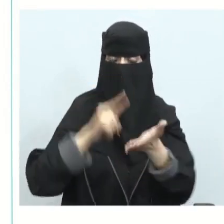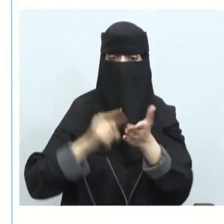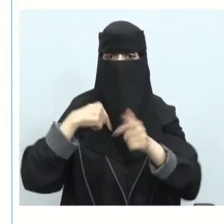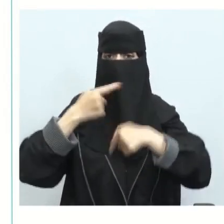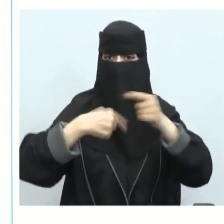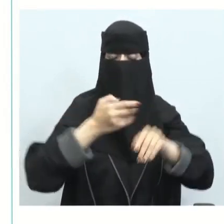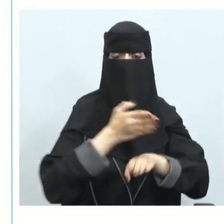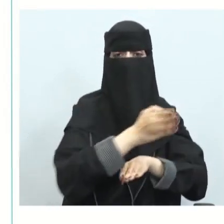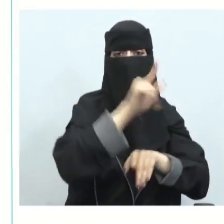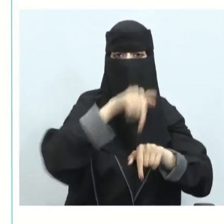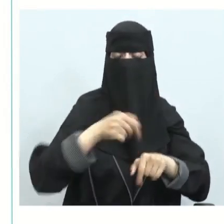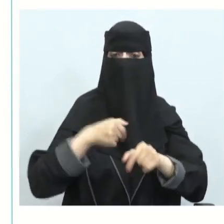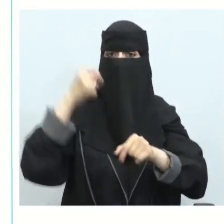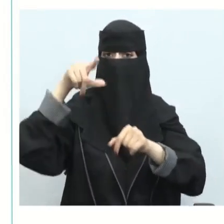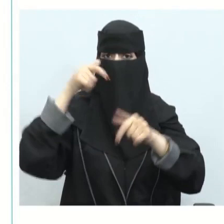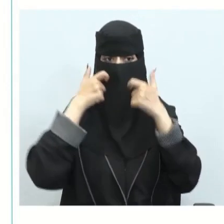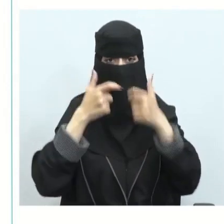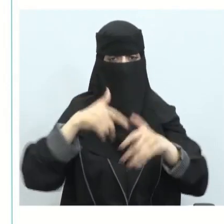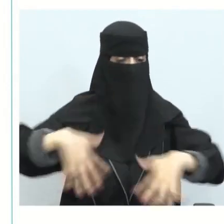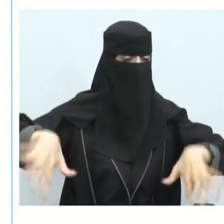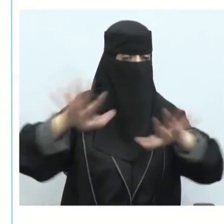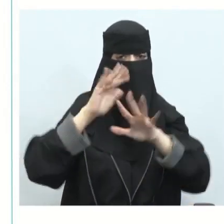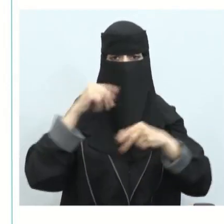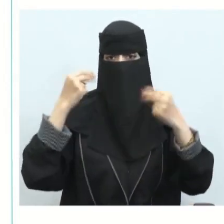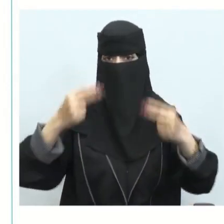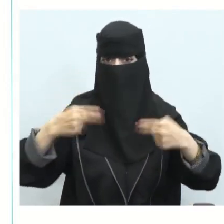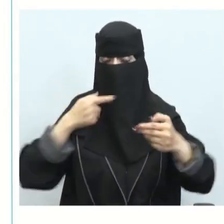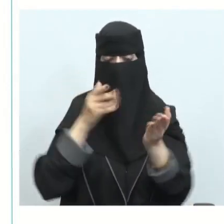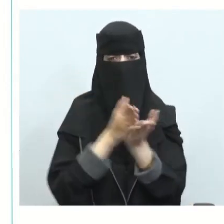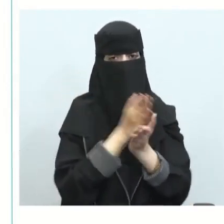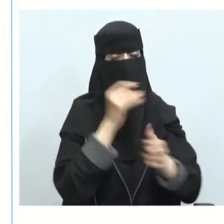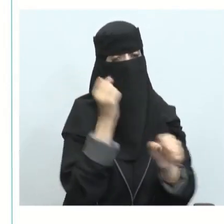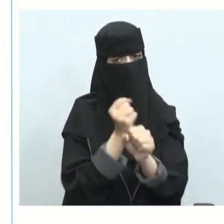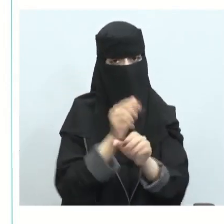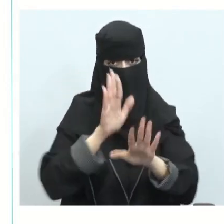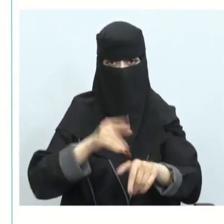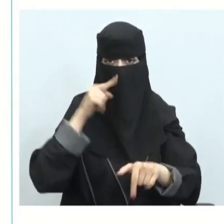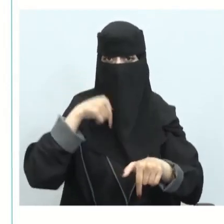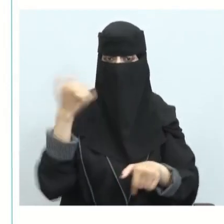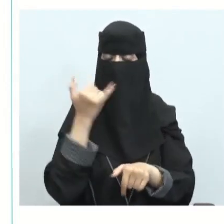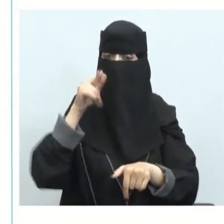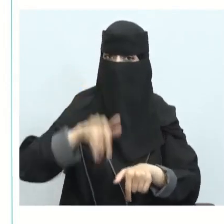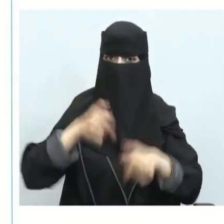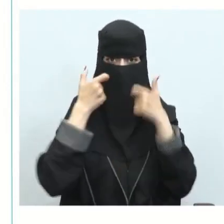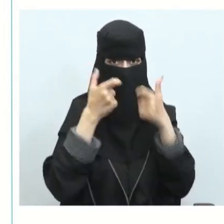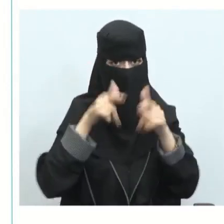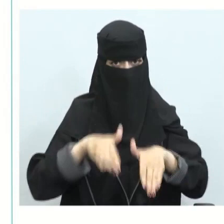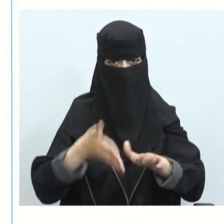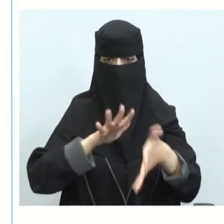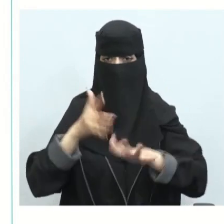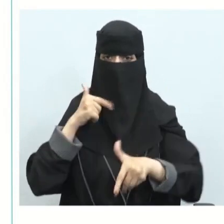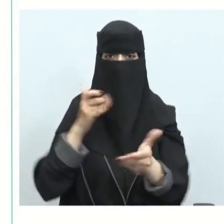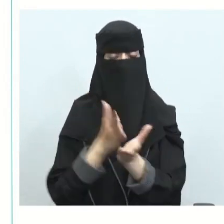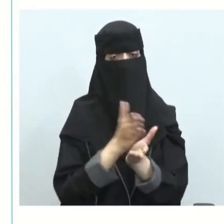الاستدامة محور تركيز جميع الفعاليات في المجالات الوظيفية لذا من المهم التركيز على بعض